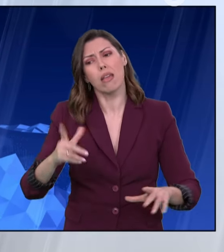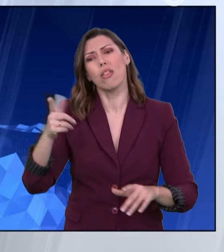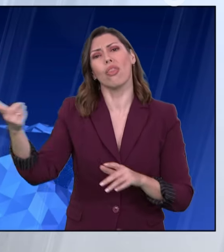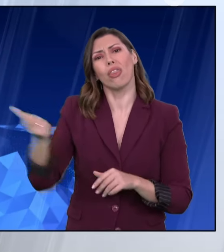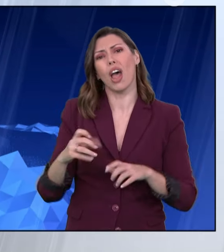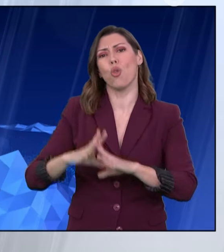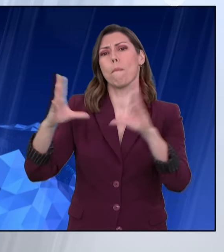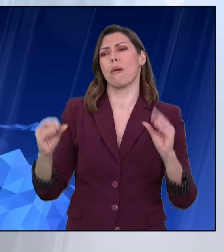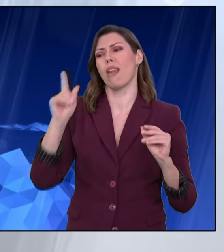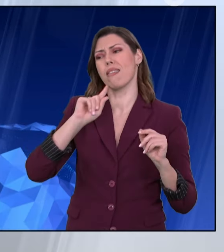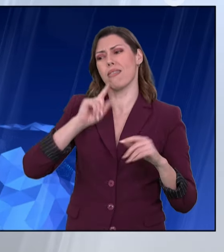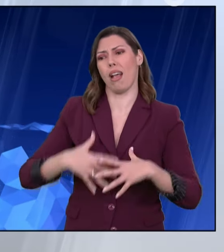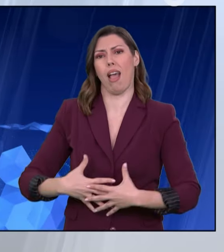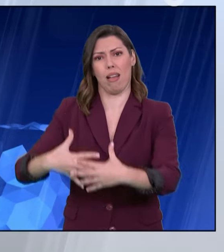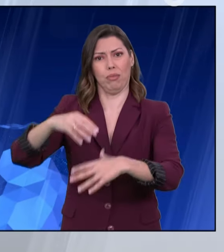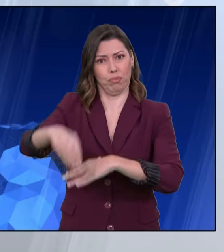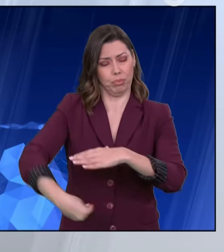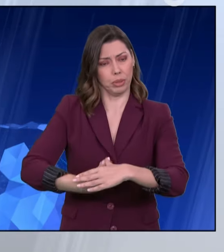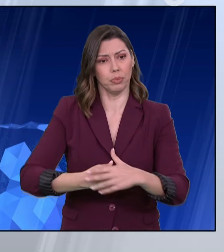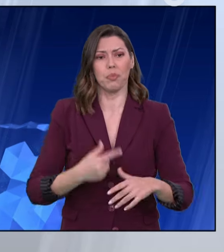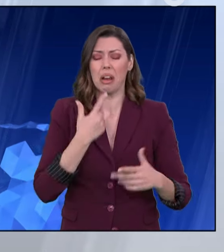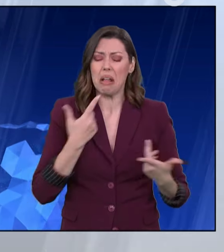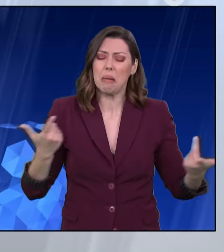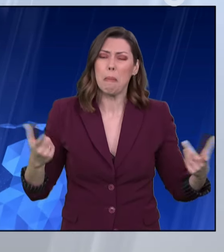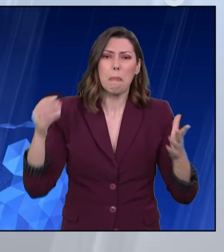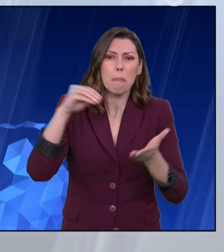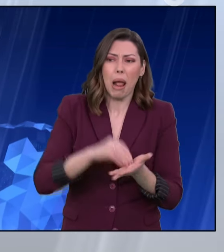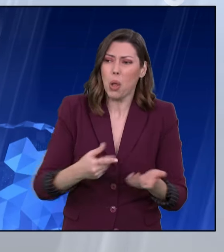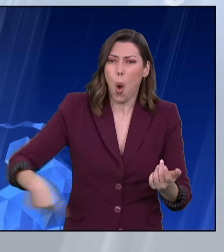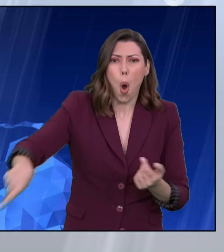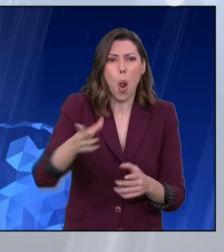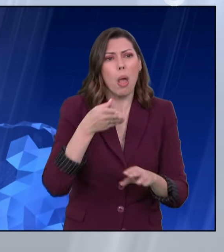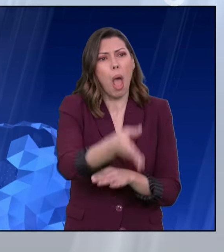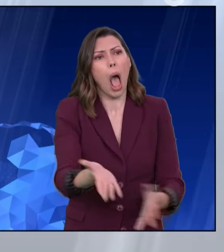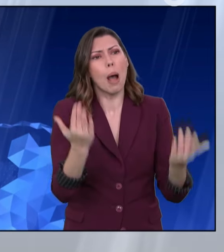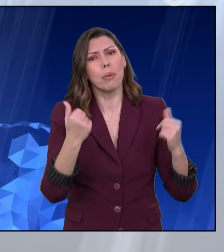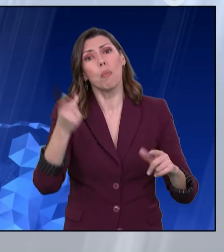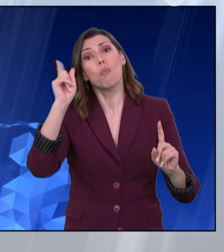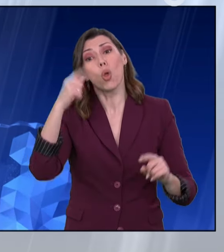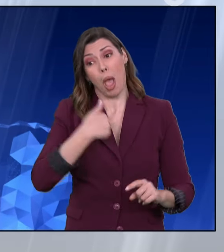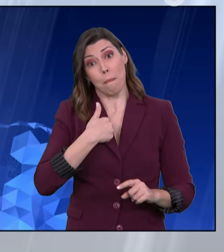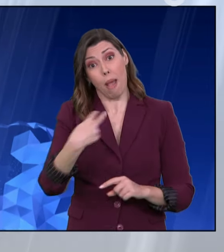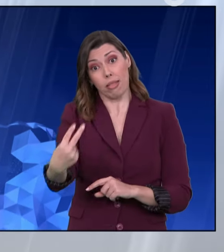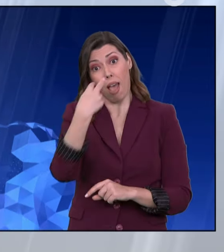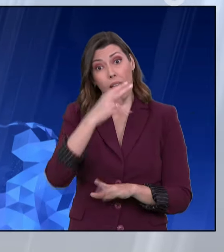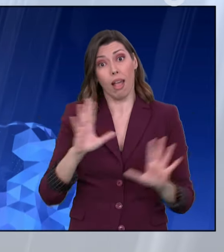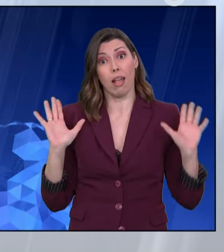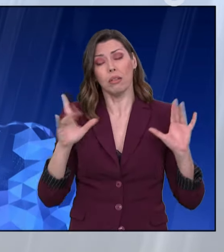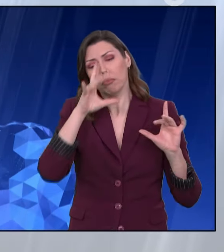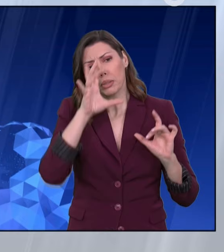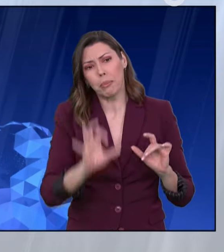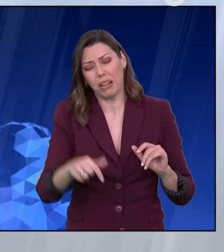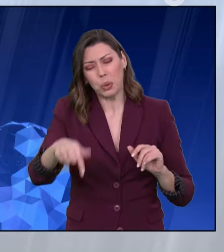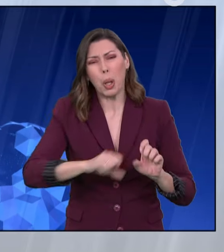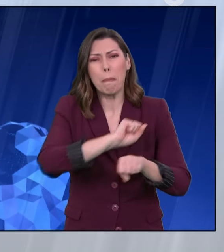διαφοροποιήθηκαν, είναι πραγματικά αστείο θόρυβος να γίνεται πάλι για τη δική μου στάση. Η επιχειρούμενη προσπάθεια να πληγεί ο ΣΥΡΙΖΑ θα πέσει στο κενό.